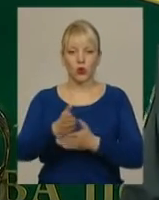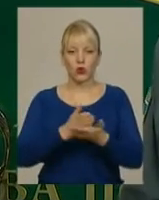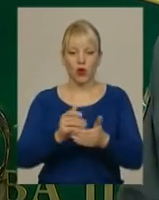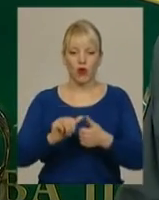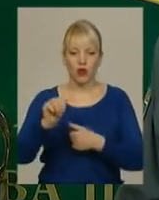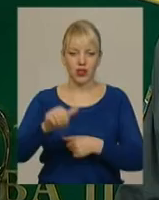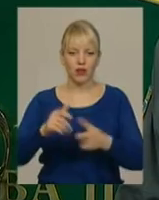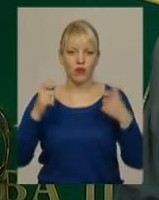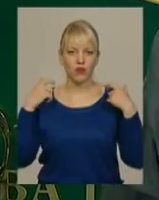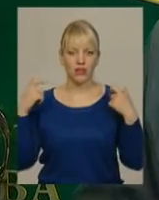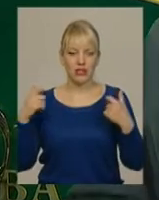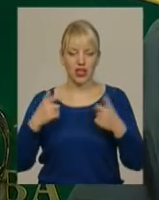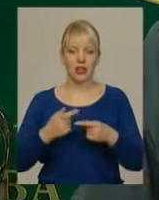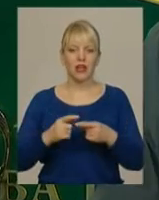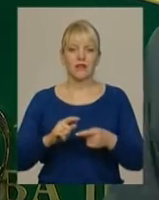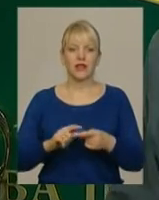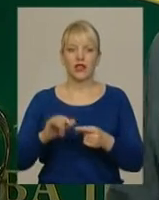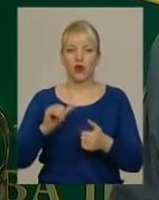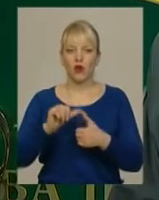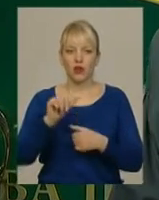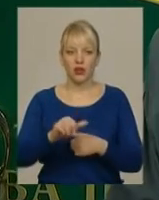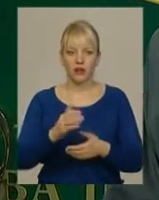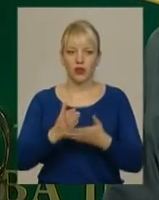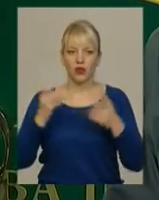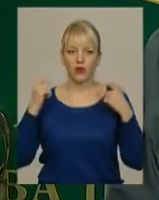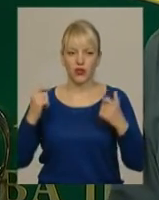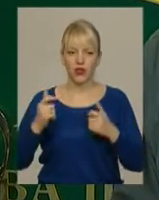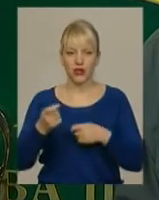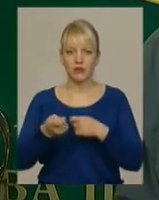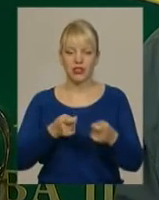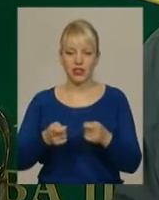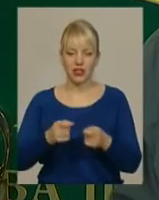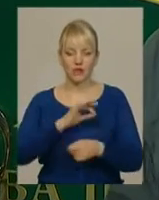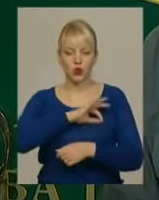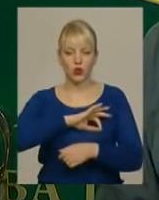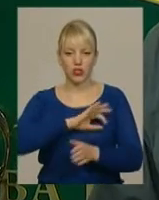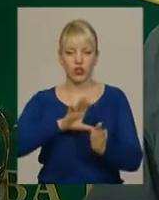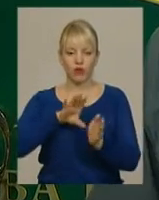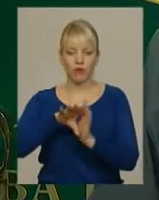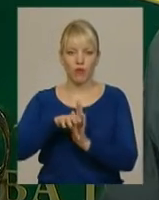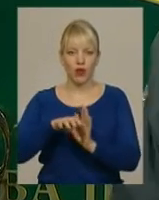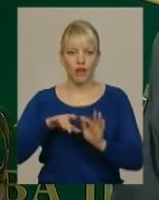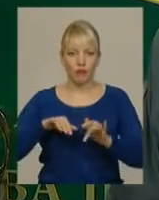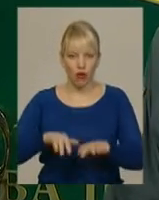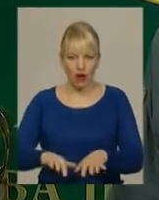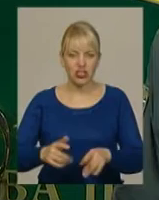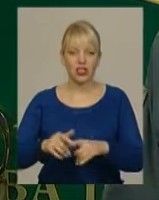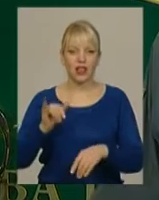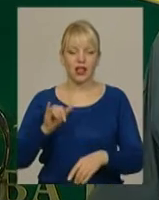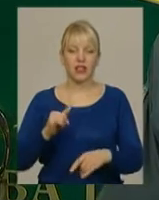оперативно-розшукових підрозділів, окремо підуть офіцери адміністративно-юридичного провадження. Тому, відповідно,